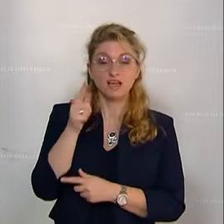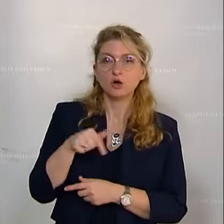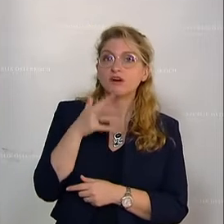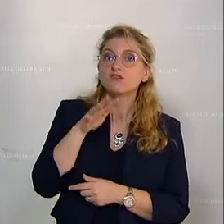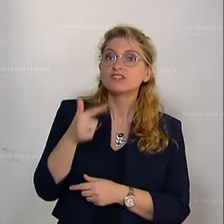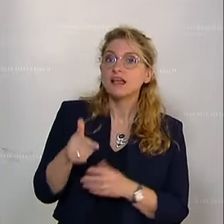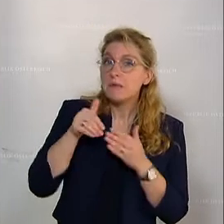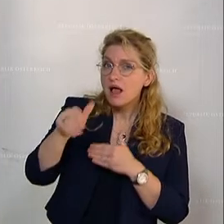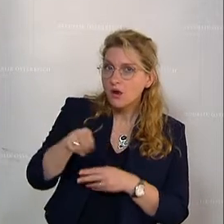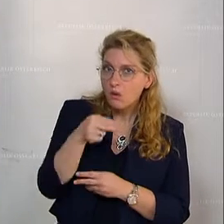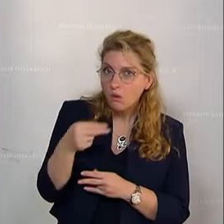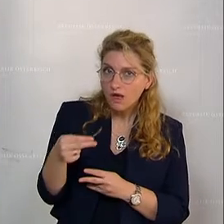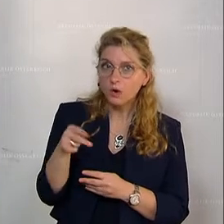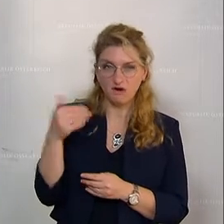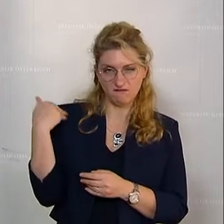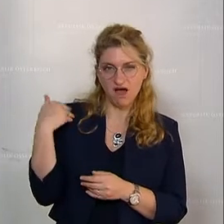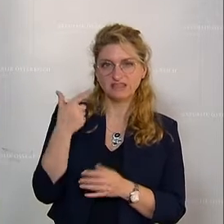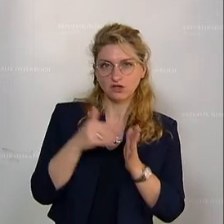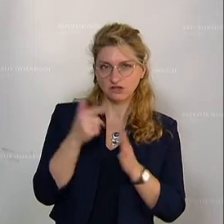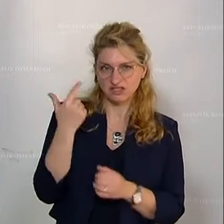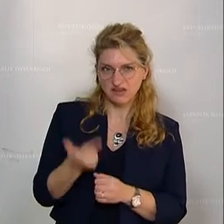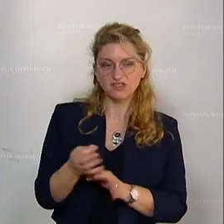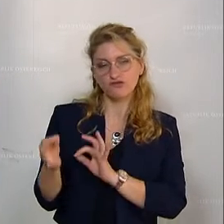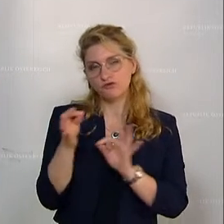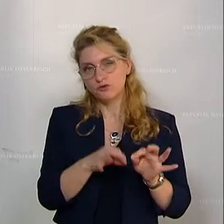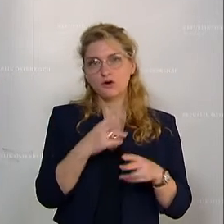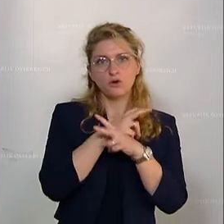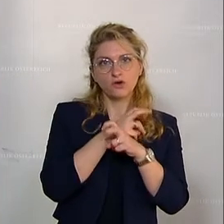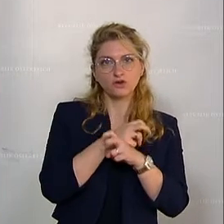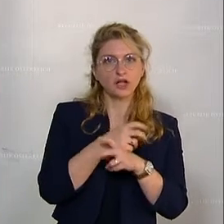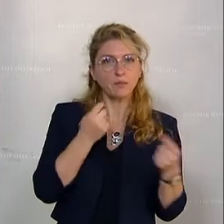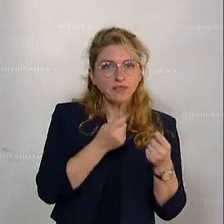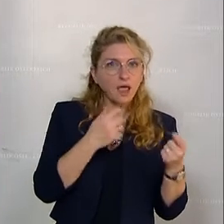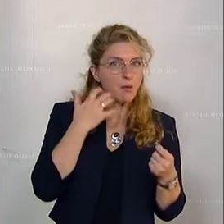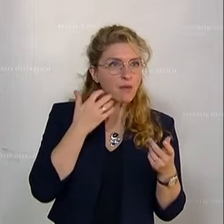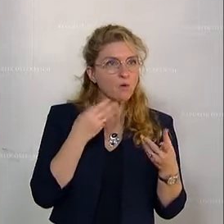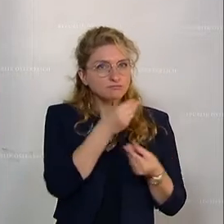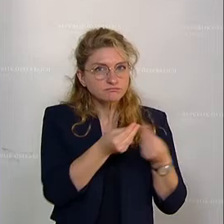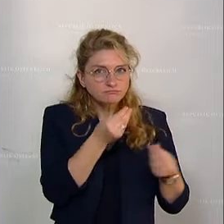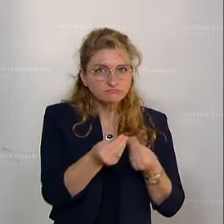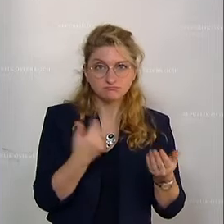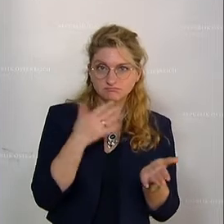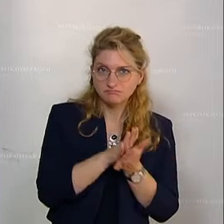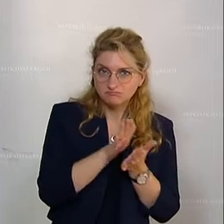Euro, die 2020 für die österreichischen Betriebe ausgegeben wurden,